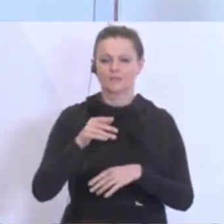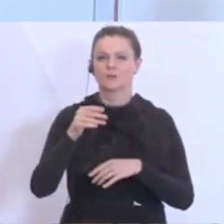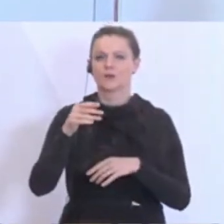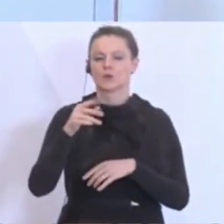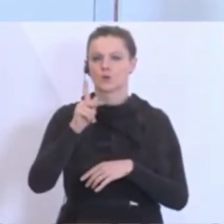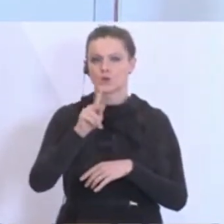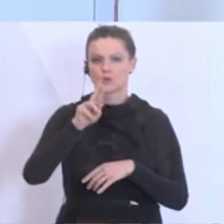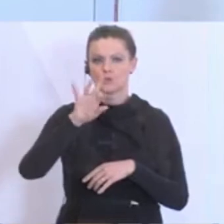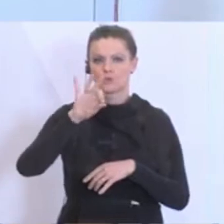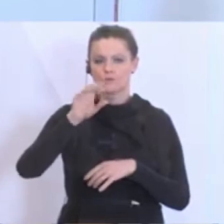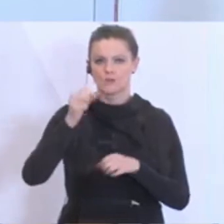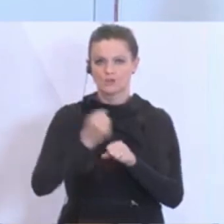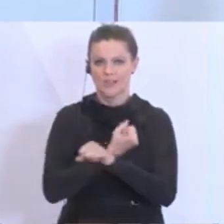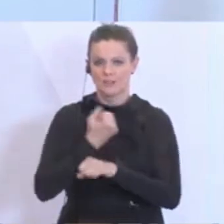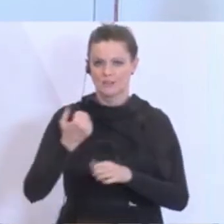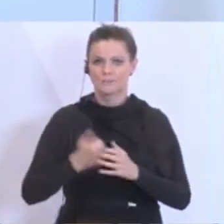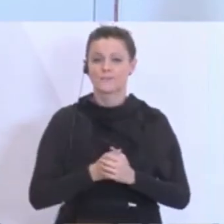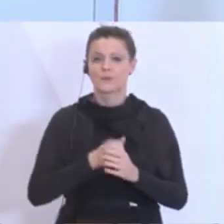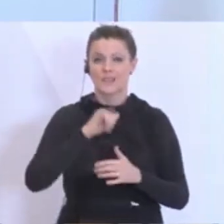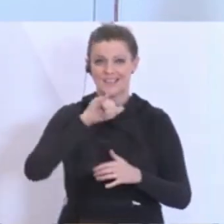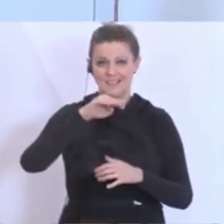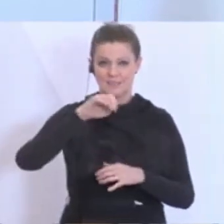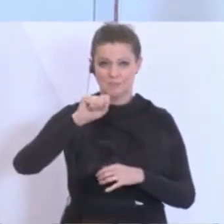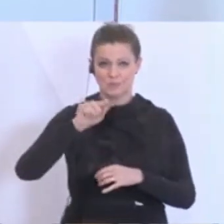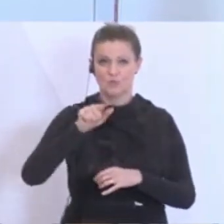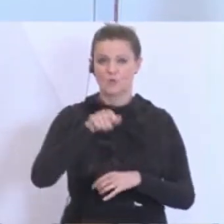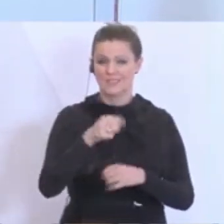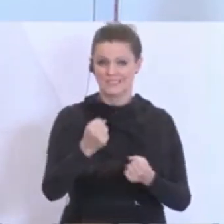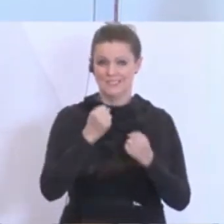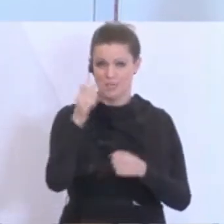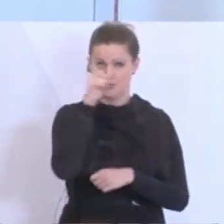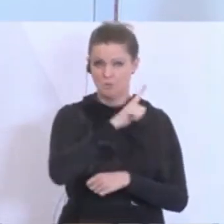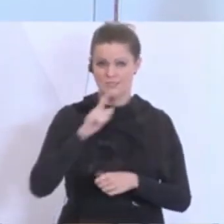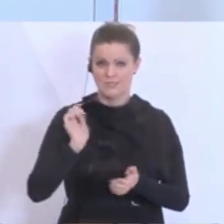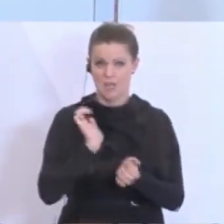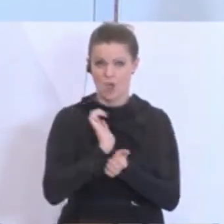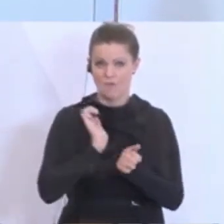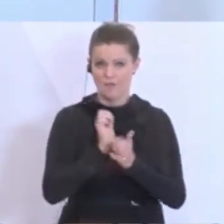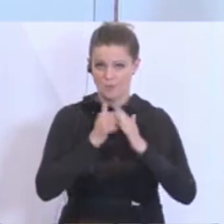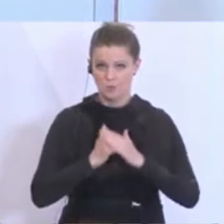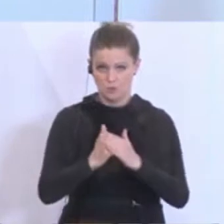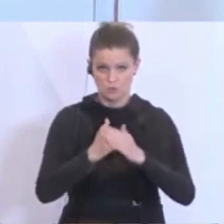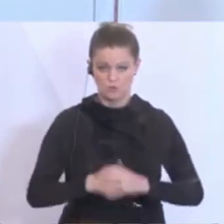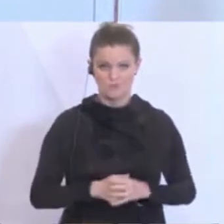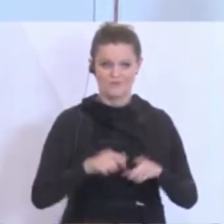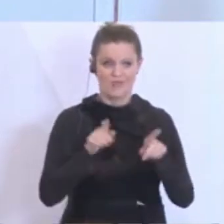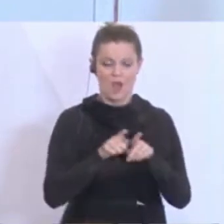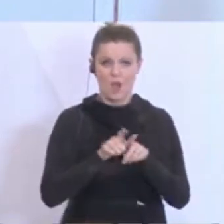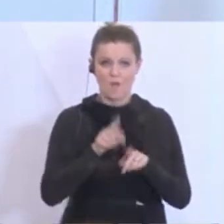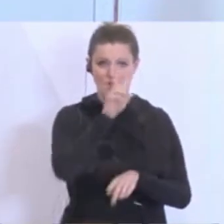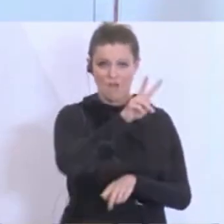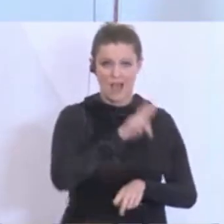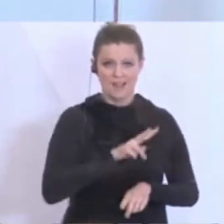Zusätzlich unterstützen wir im Raum Imst auch bei sicherheitspolizeilichen Aufgaben. Wir sind in Vorarlberg